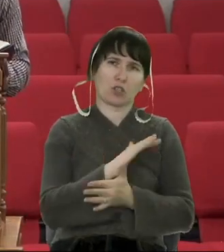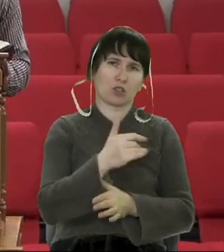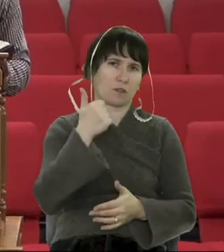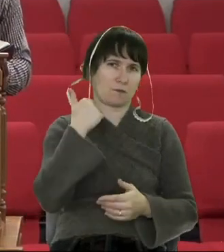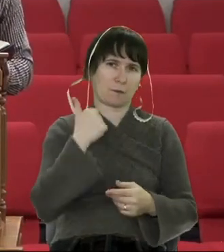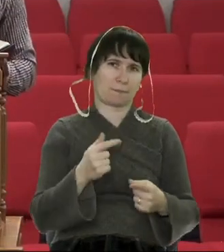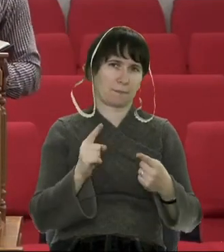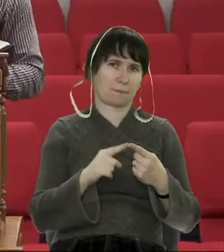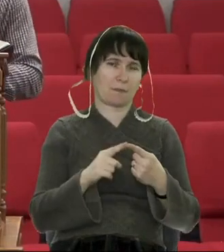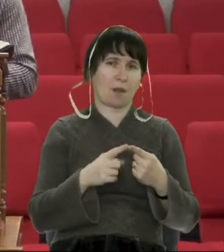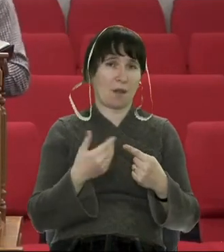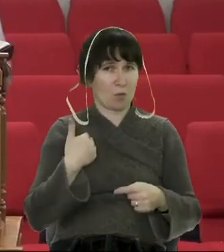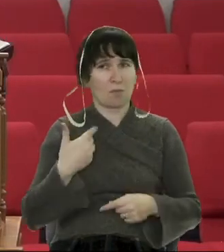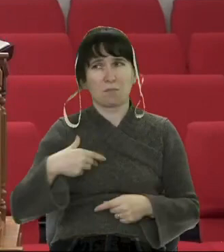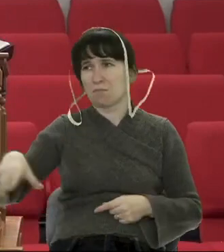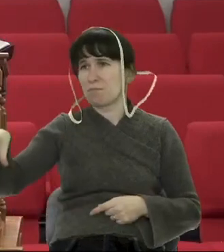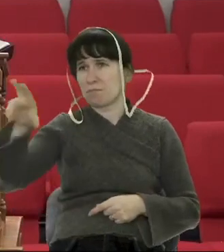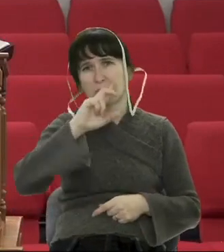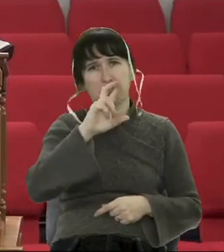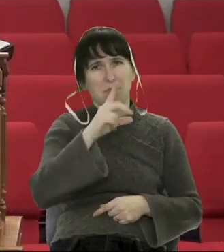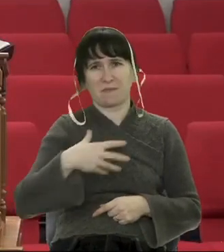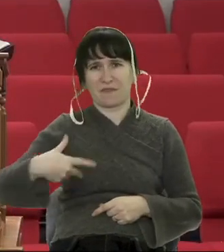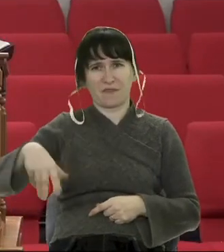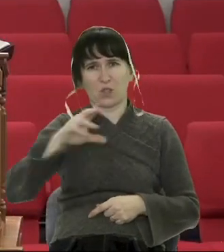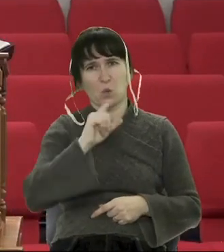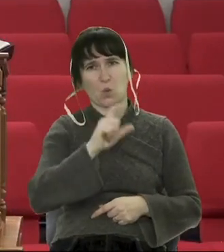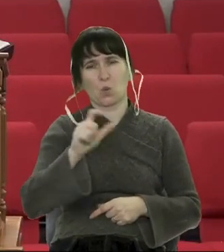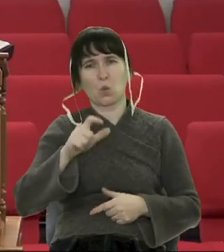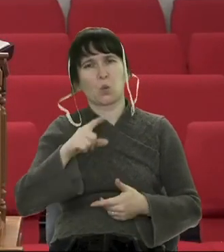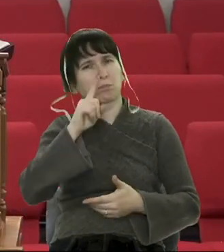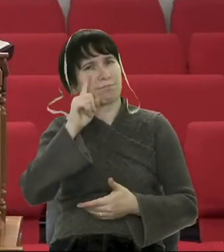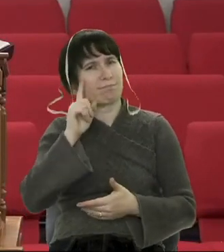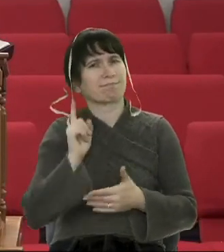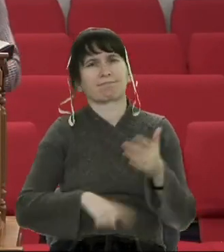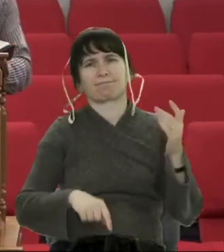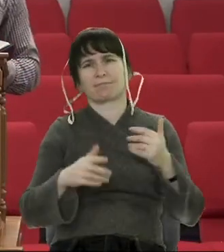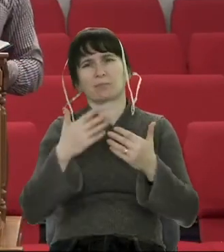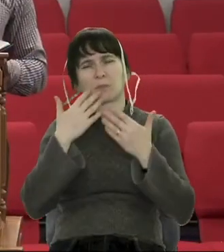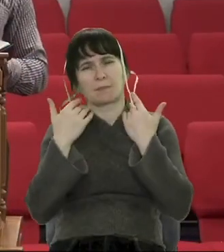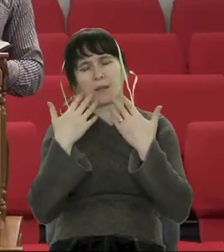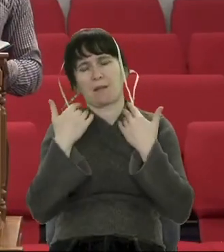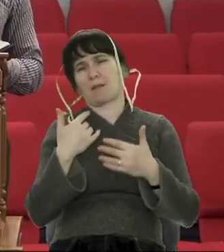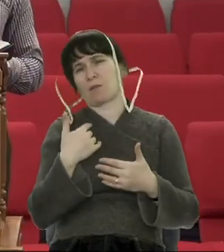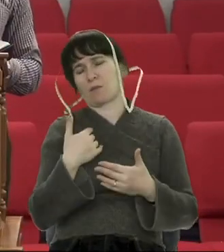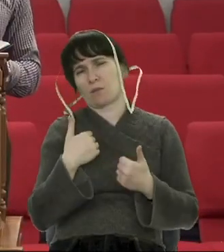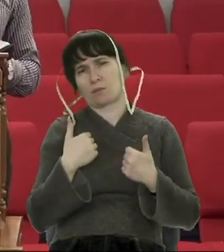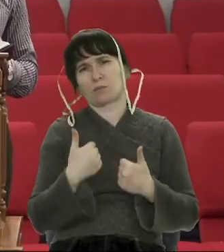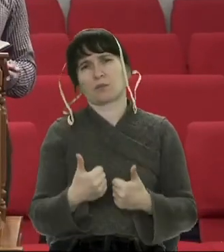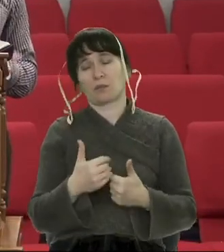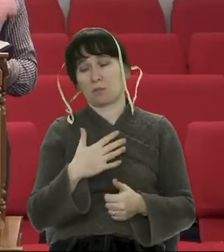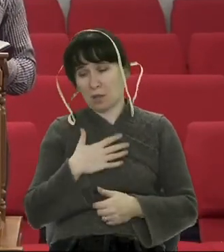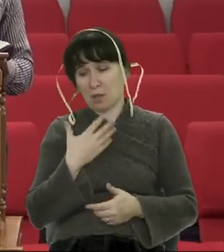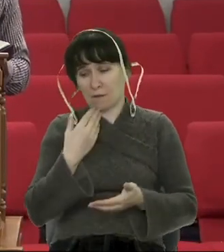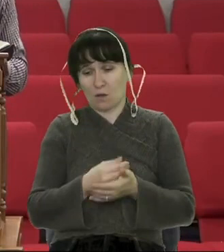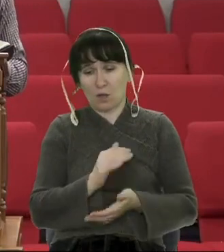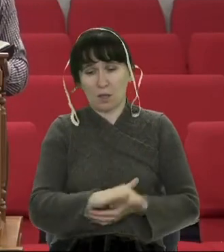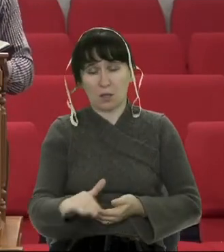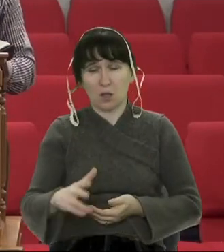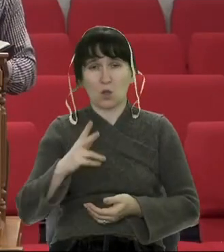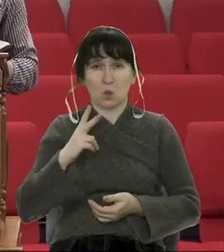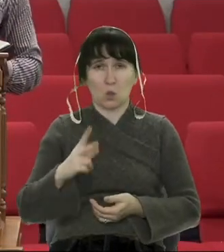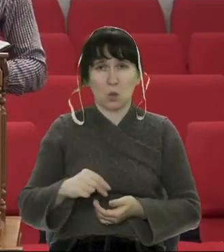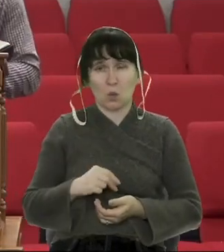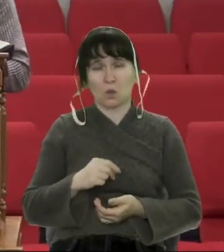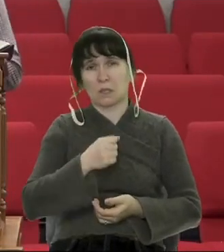людьми. Щоб нам можна було довіряти. І для цього, що б ми не зробили. Я своїх стараюсь дітей вчити, ось Соломією